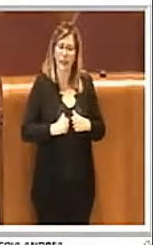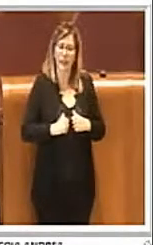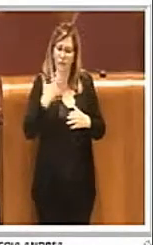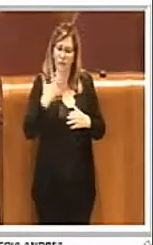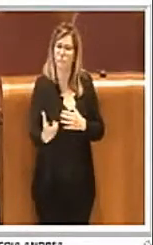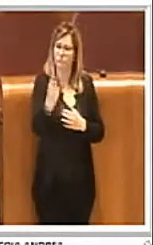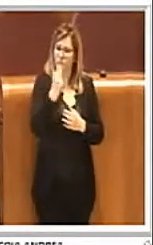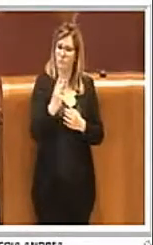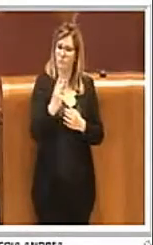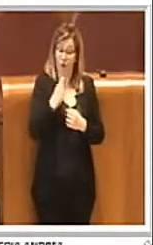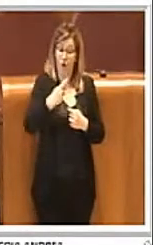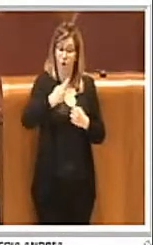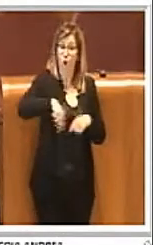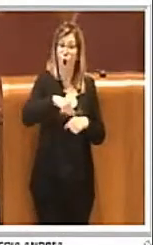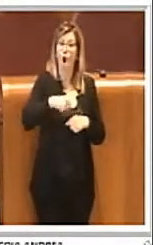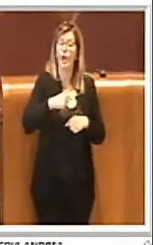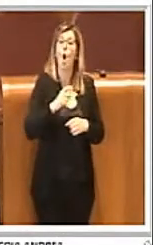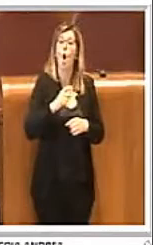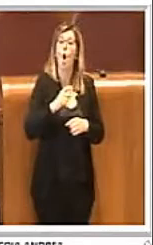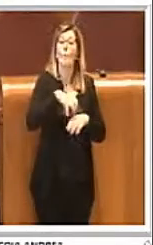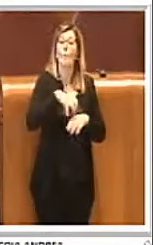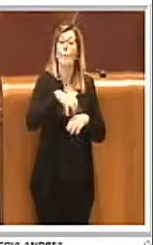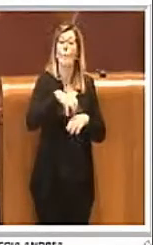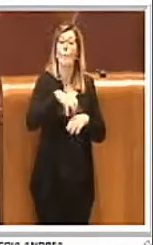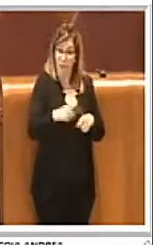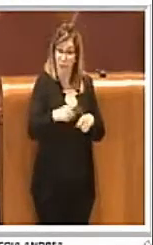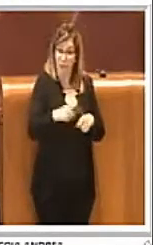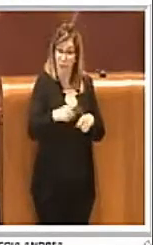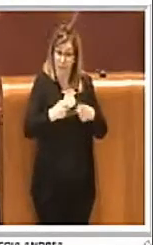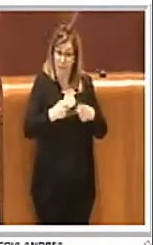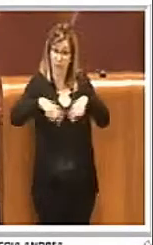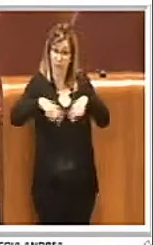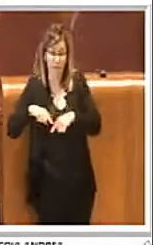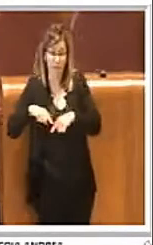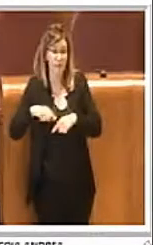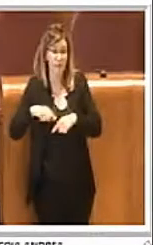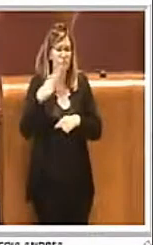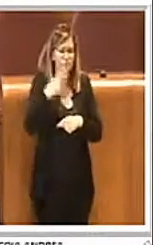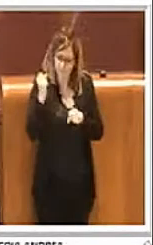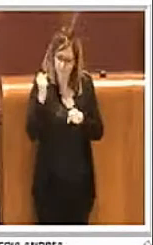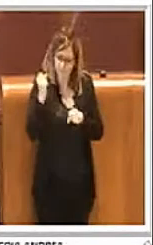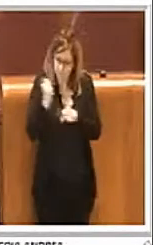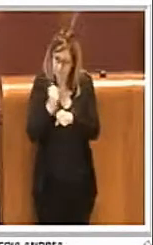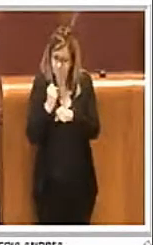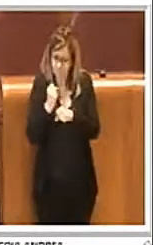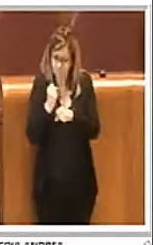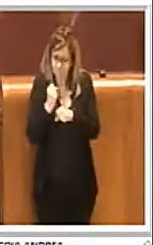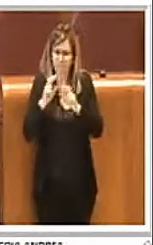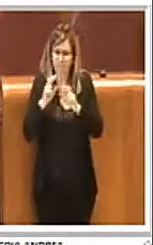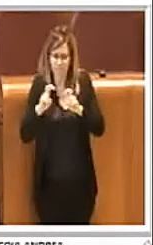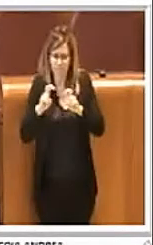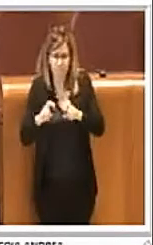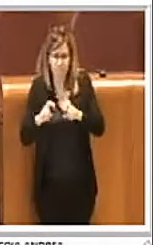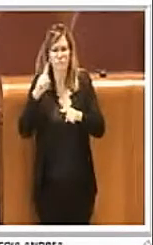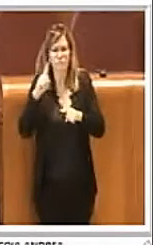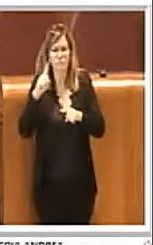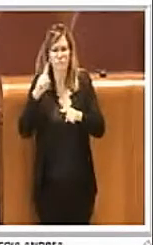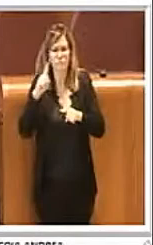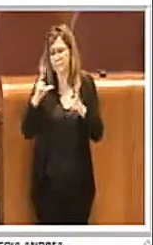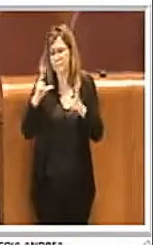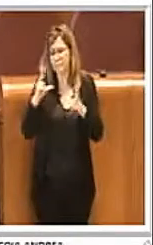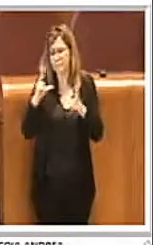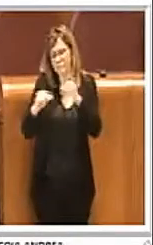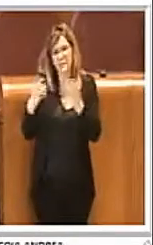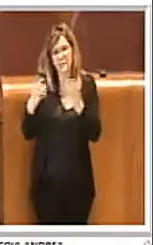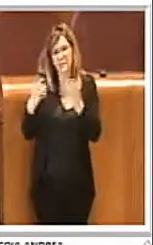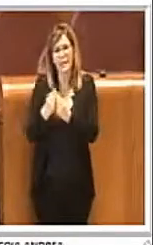commissari delle varie commissioni. Da questo lavoro attento di interlocuzione anche con AMA e con la direzione